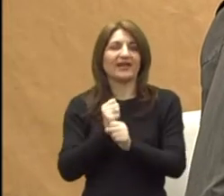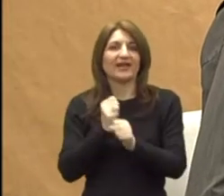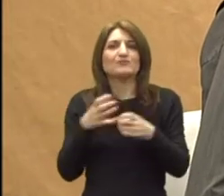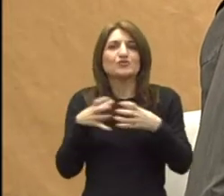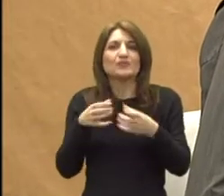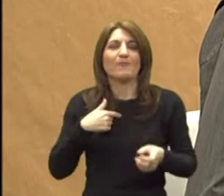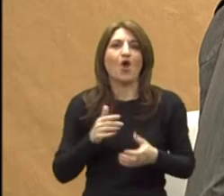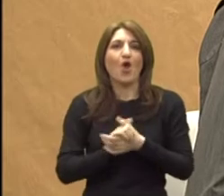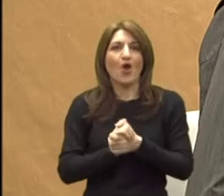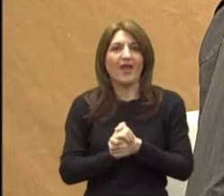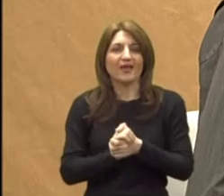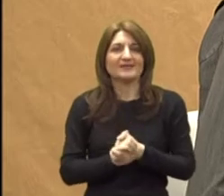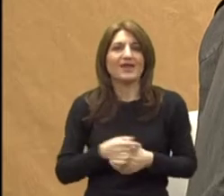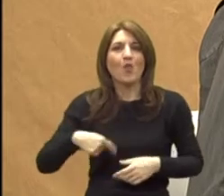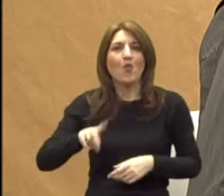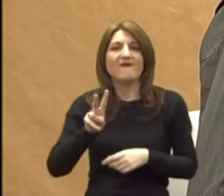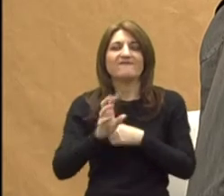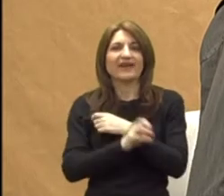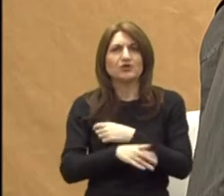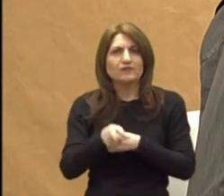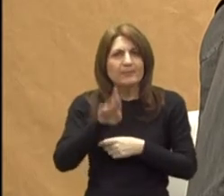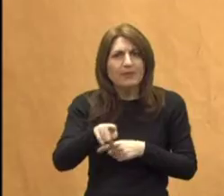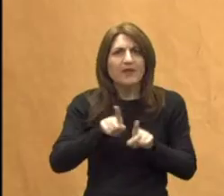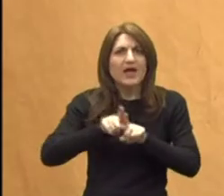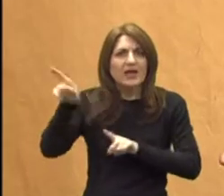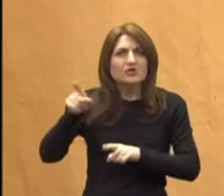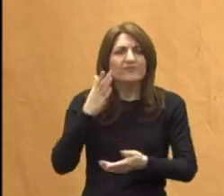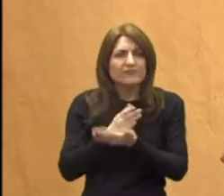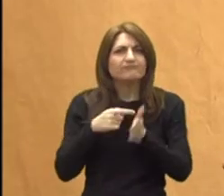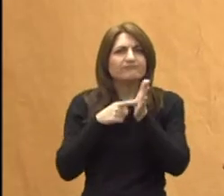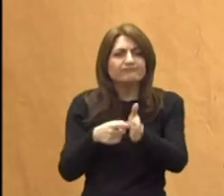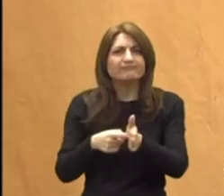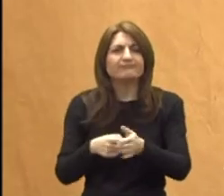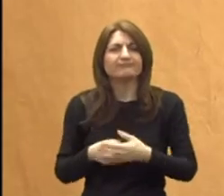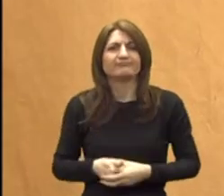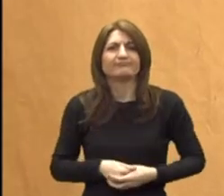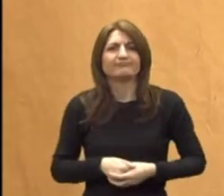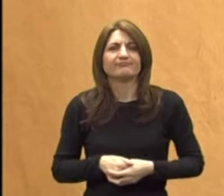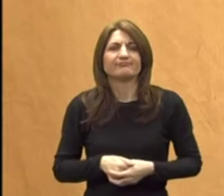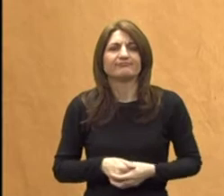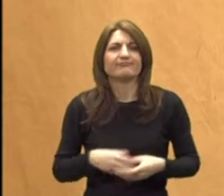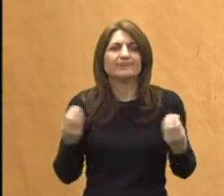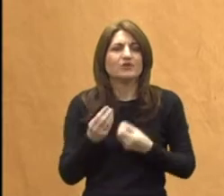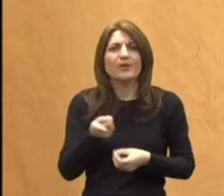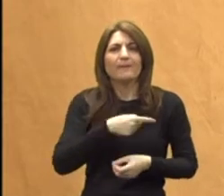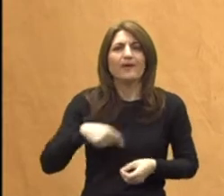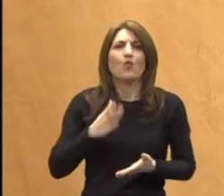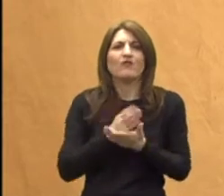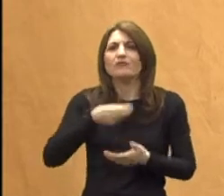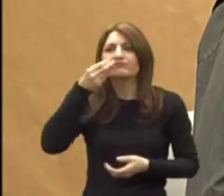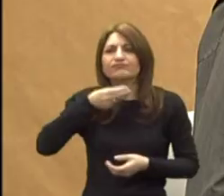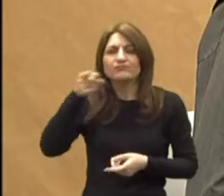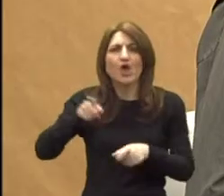vrtiću. Imate rezultate vidljive ili treba dugo vremena da isve ono što mi govorimo uvijek o roditeljima